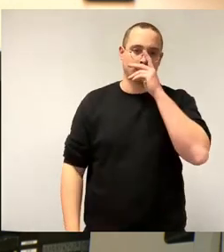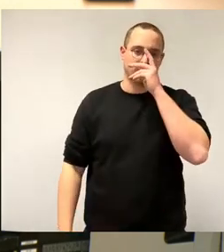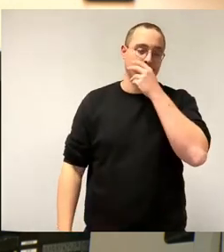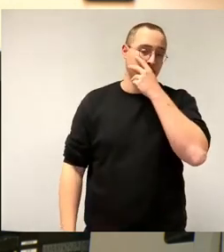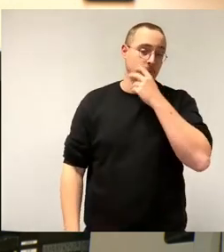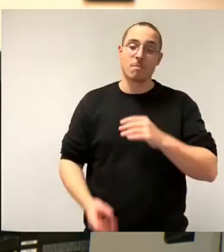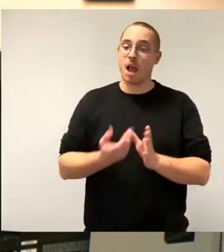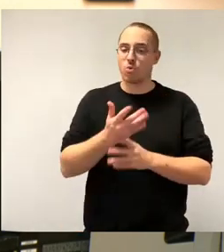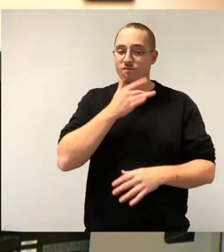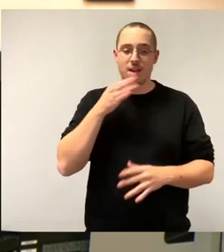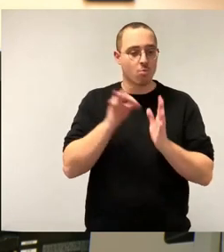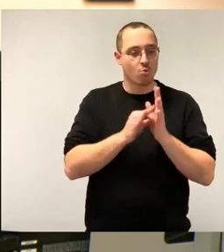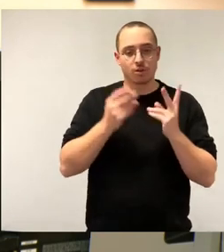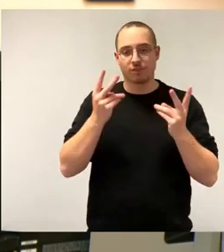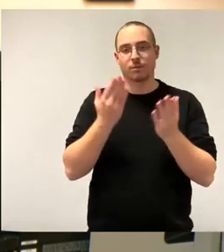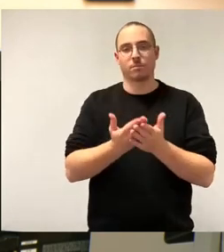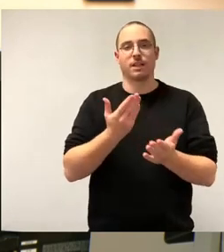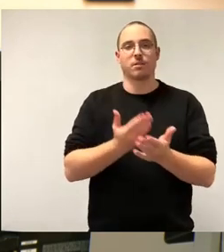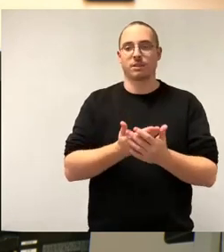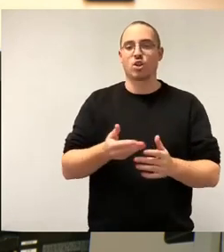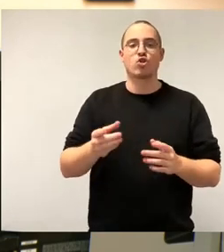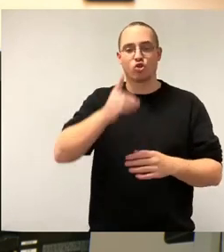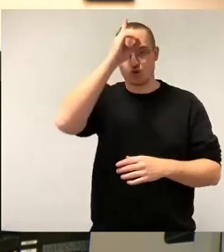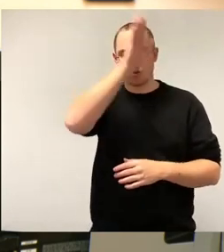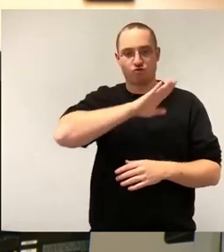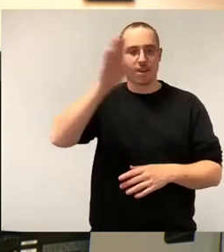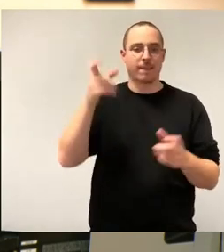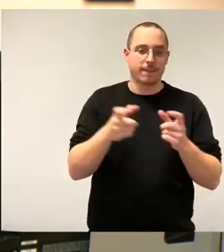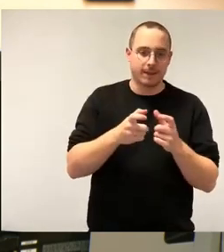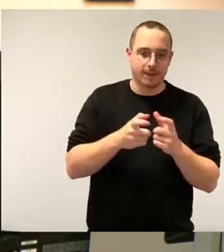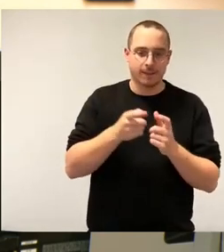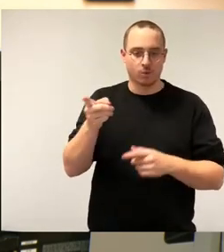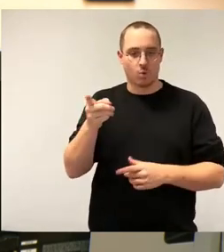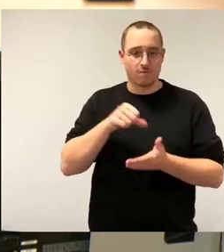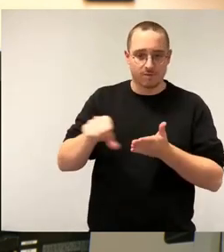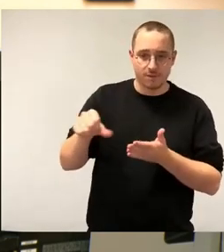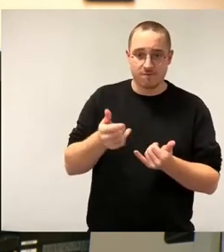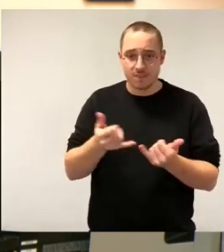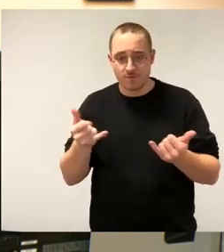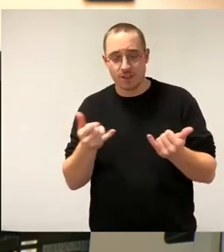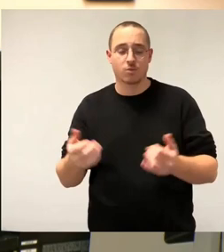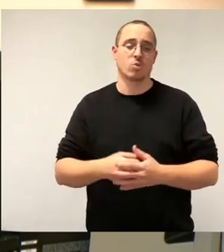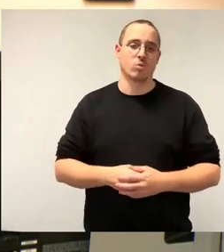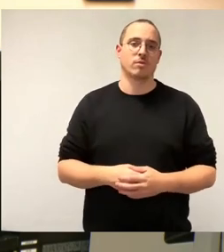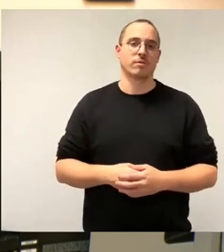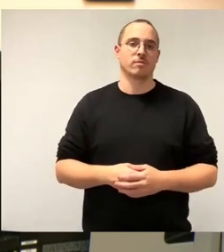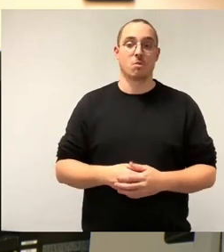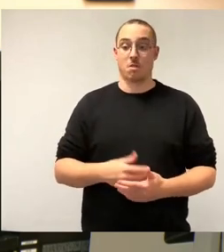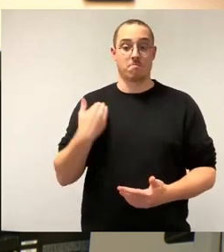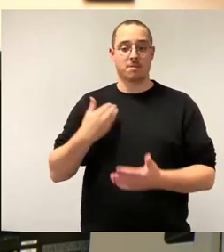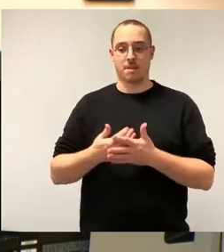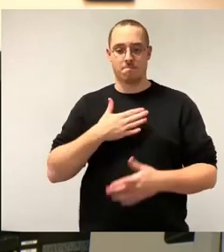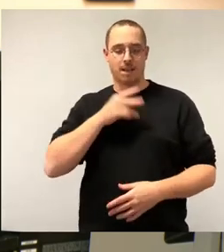beispielsweise im Hinblick auf die Finanzierung des Deutschlandtickets. Und zum anderen wurde aus unserer Sicht bisher nicht nach Einsparpotenzialen gesucht. Die